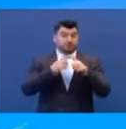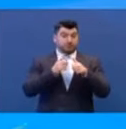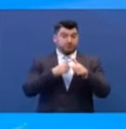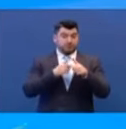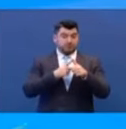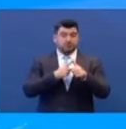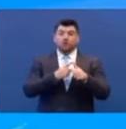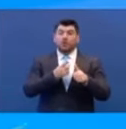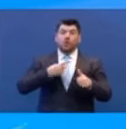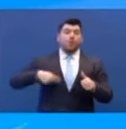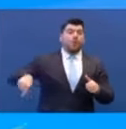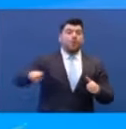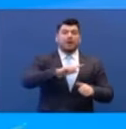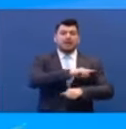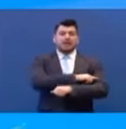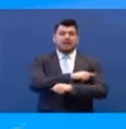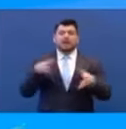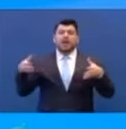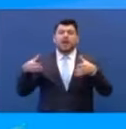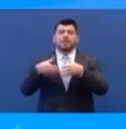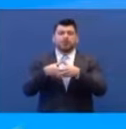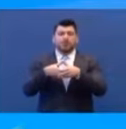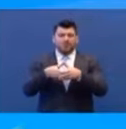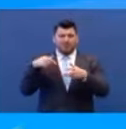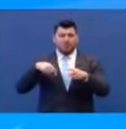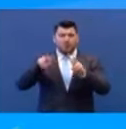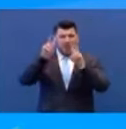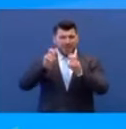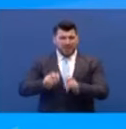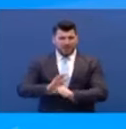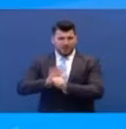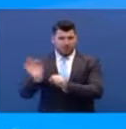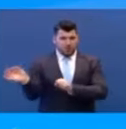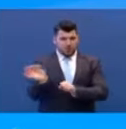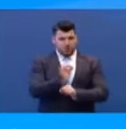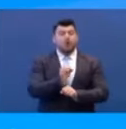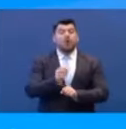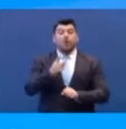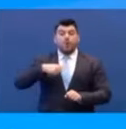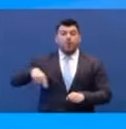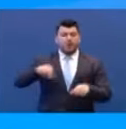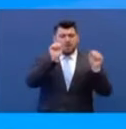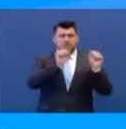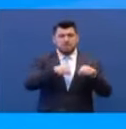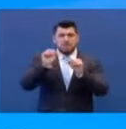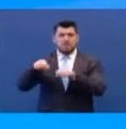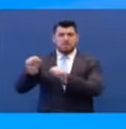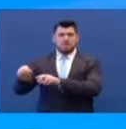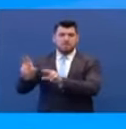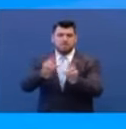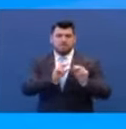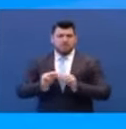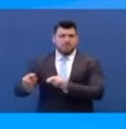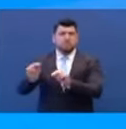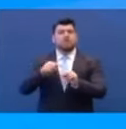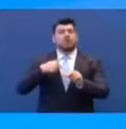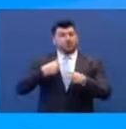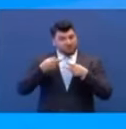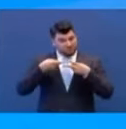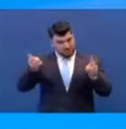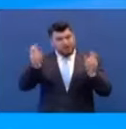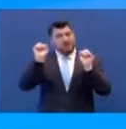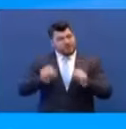στην ομόφωνη, το τονίζω ομόφωνη, εισήγηση της Επιτροπής Αντιμετώπισης Έκτακτων Συμβάντων Δημόσιας Υγείας από